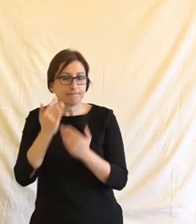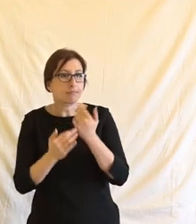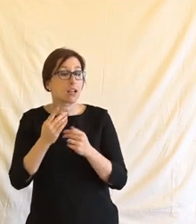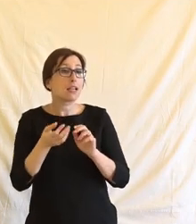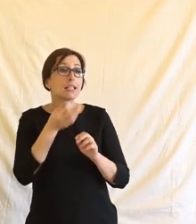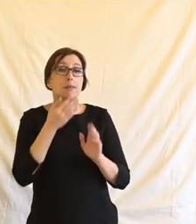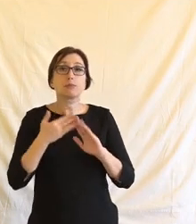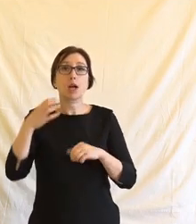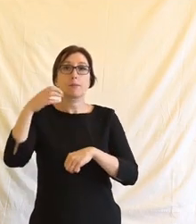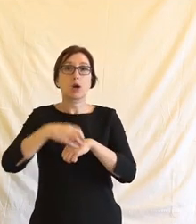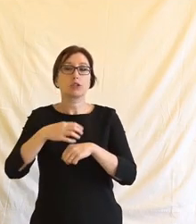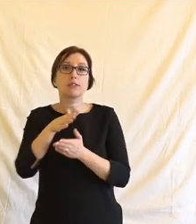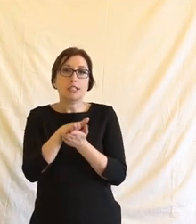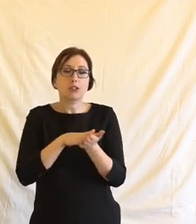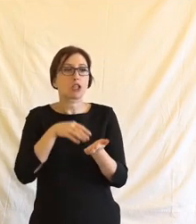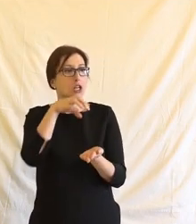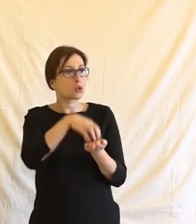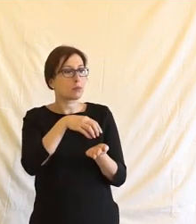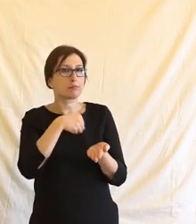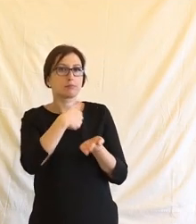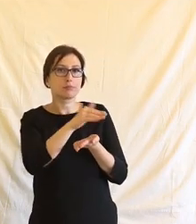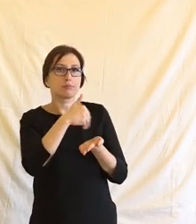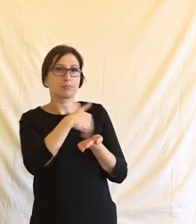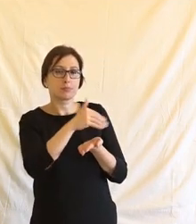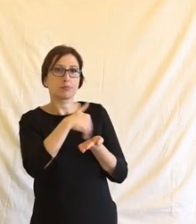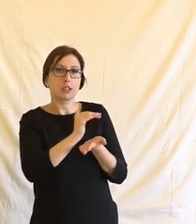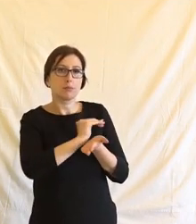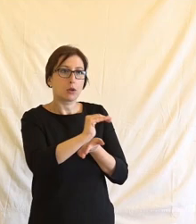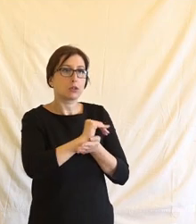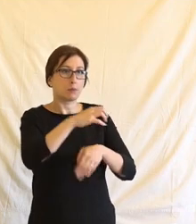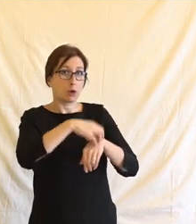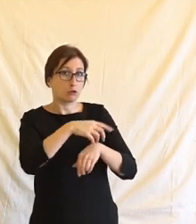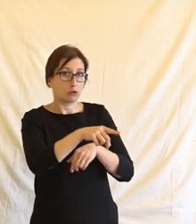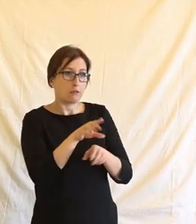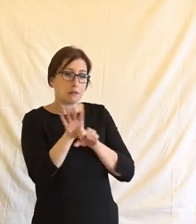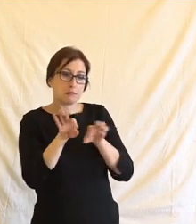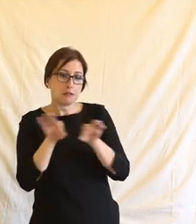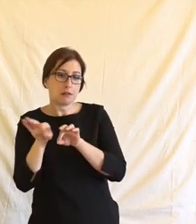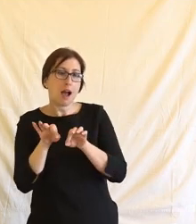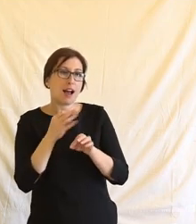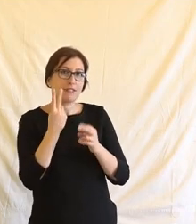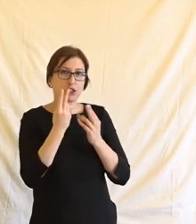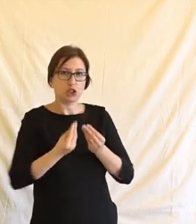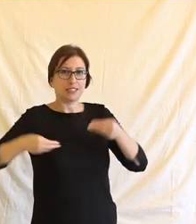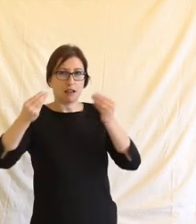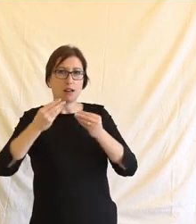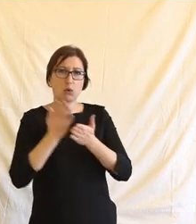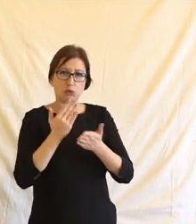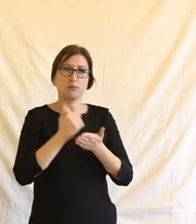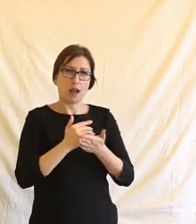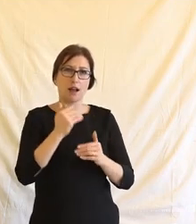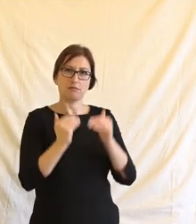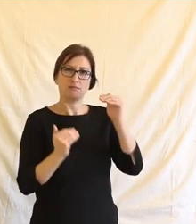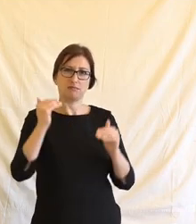začne odmítat určitým skupinám občanů poskytovat pojištění, nebo jim ho bude poskytovat, ale za vyšší cenu, nebo třeba